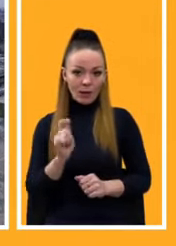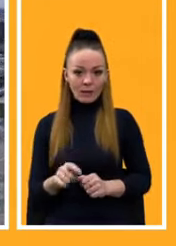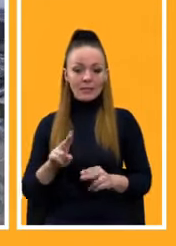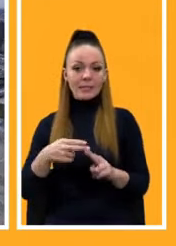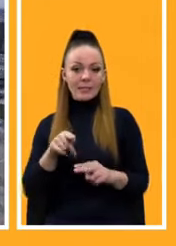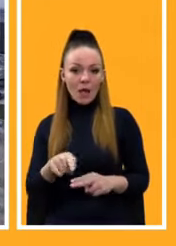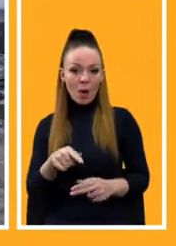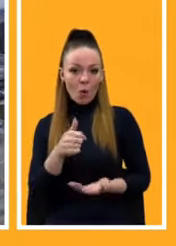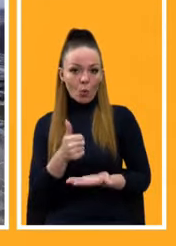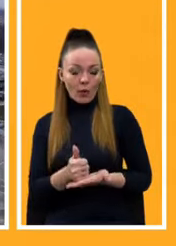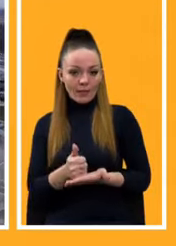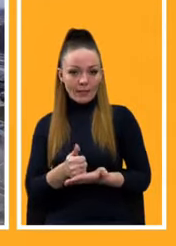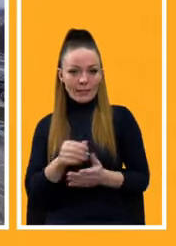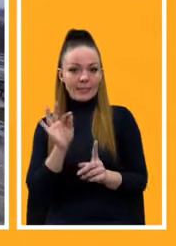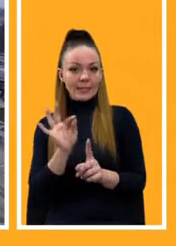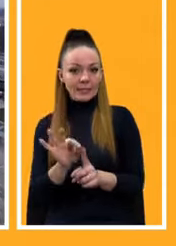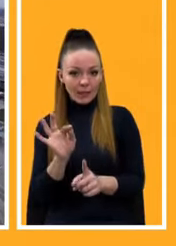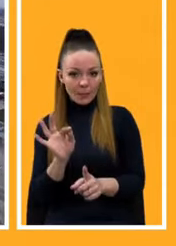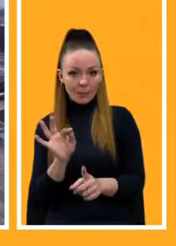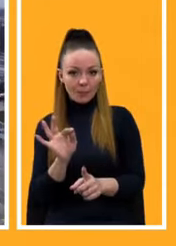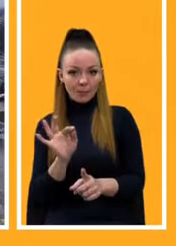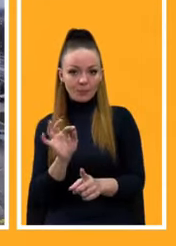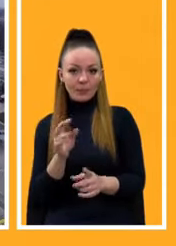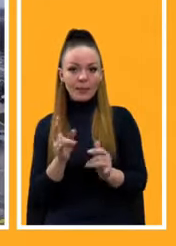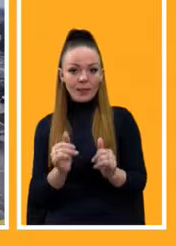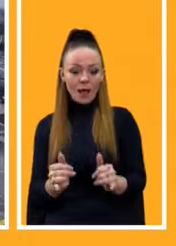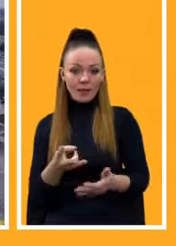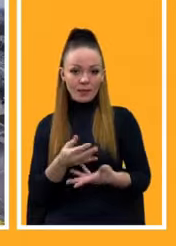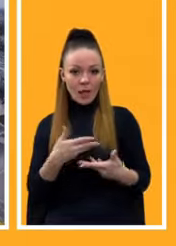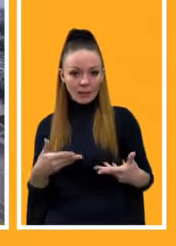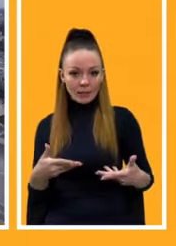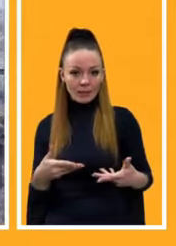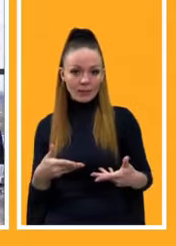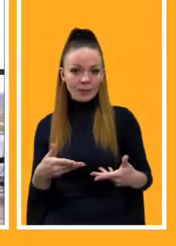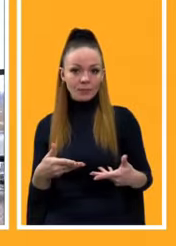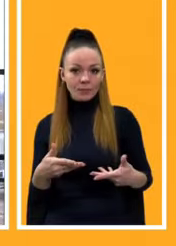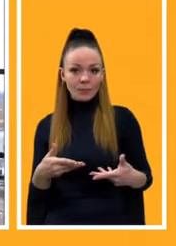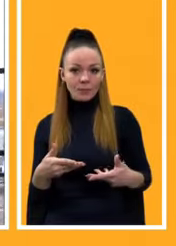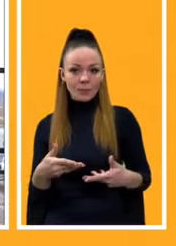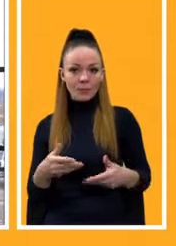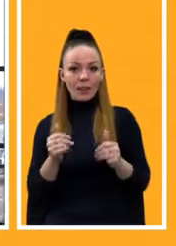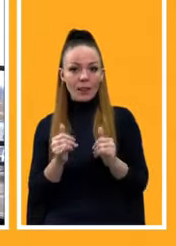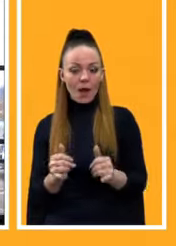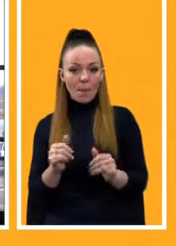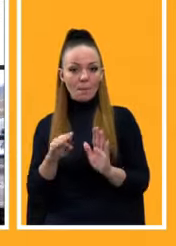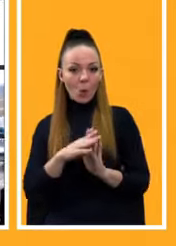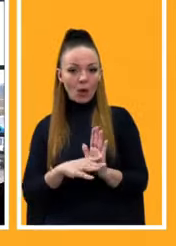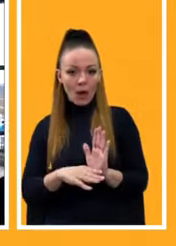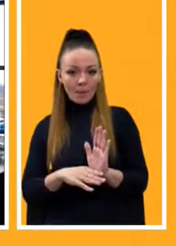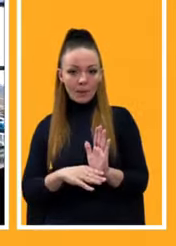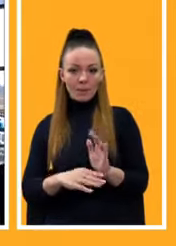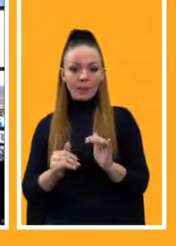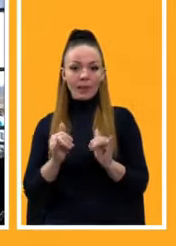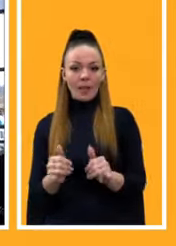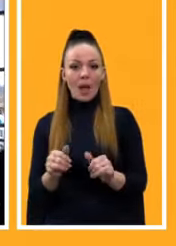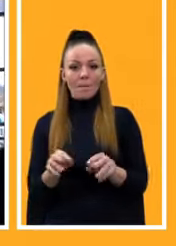цілі для нас, для програми, для міністерства,